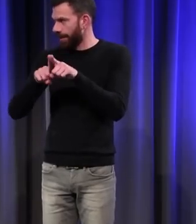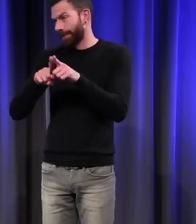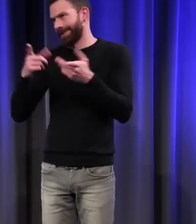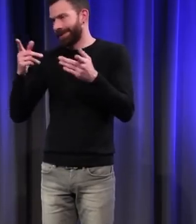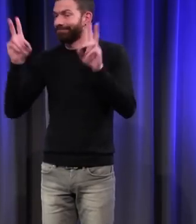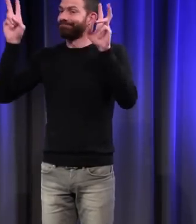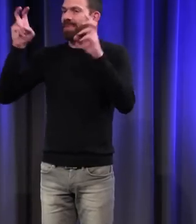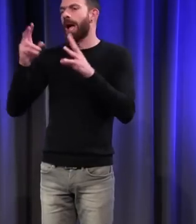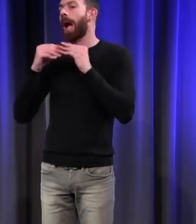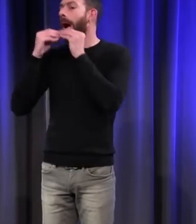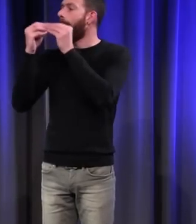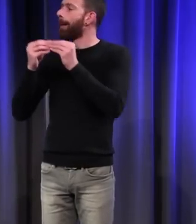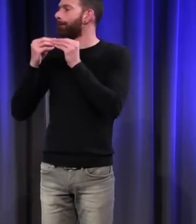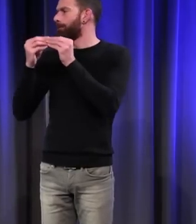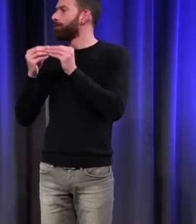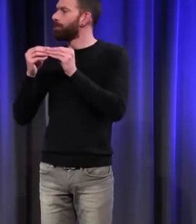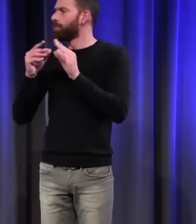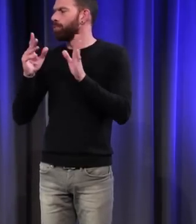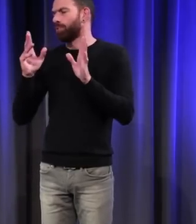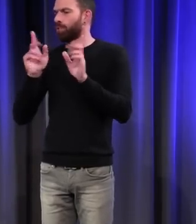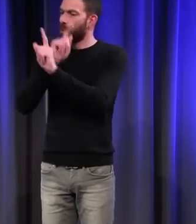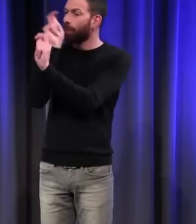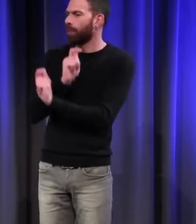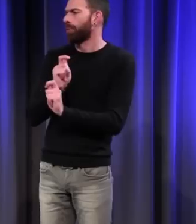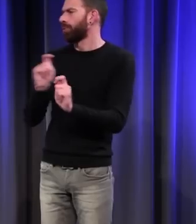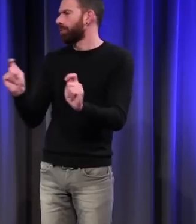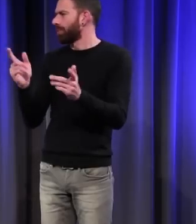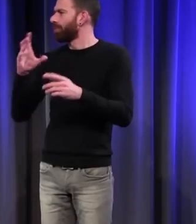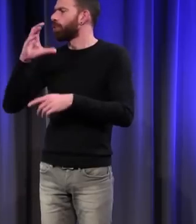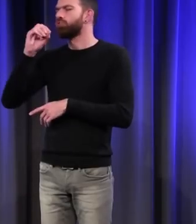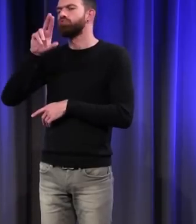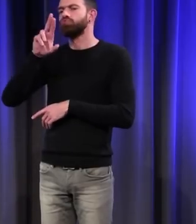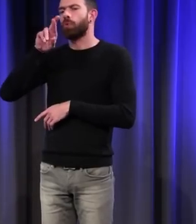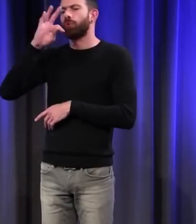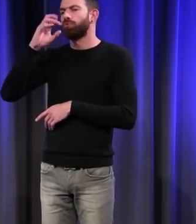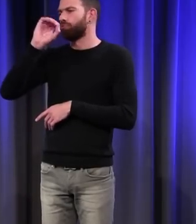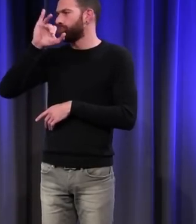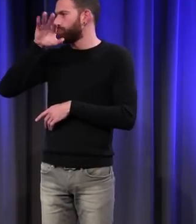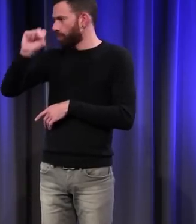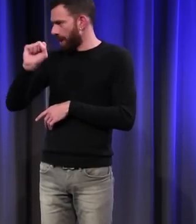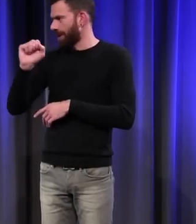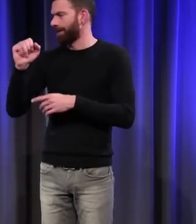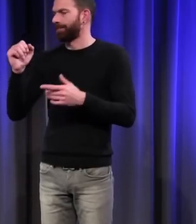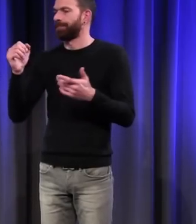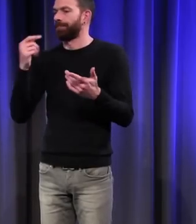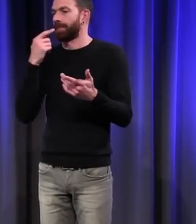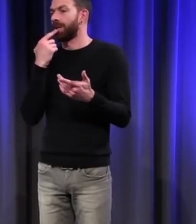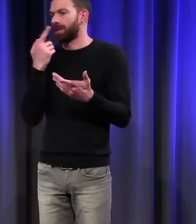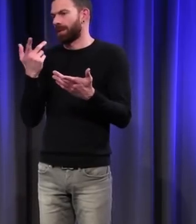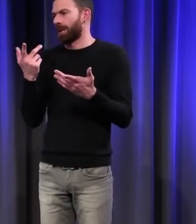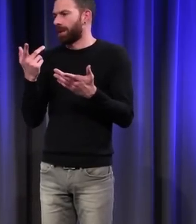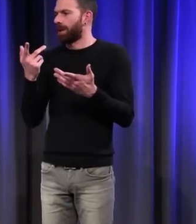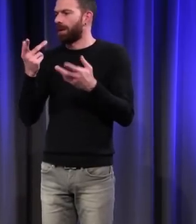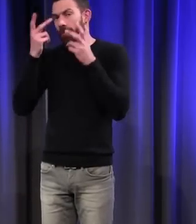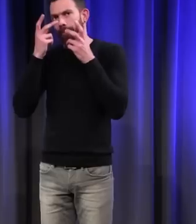courtois, c'est-à-dire une certaine dévotion de la femme qui va de pair avec le début d'une immense dévotion